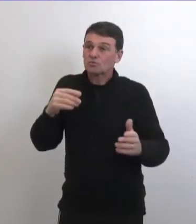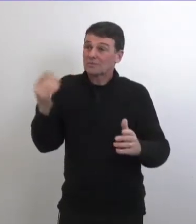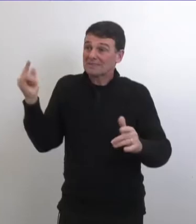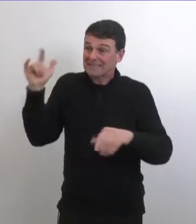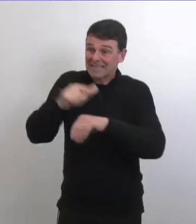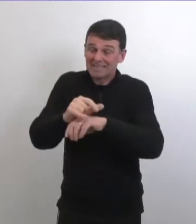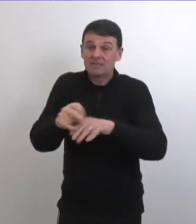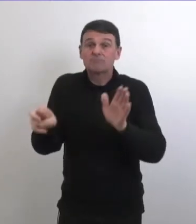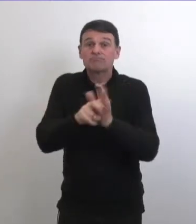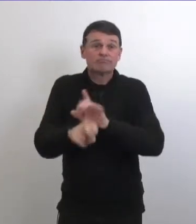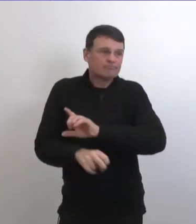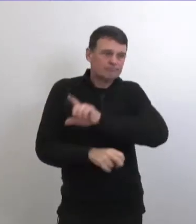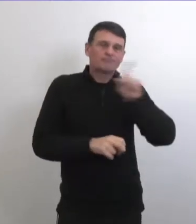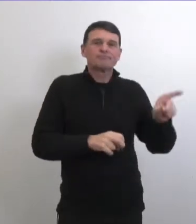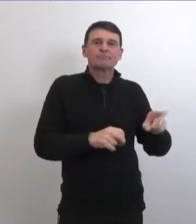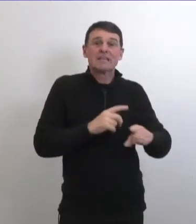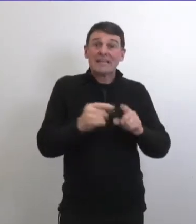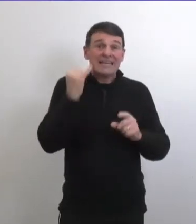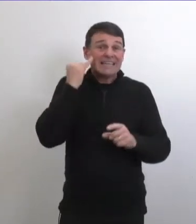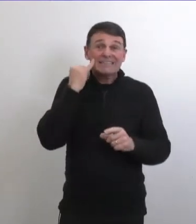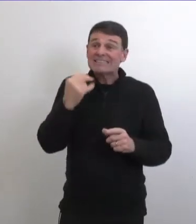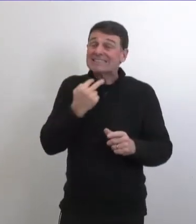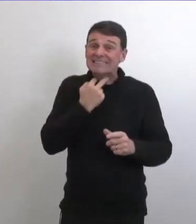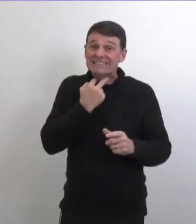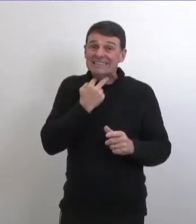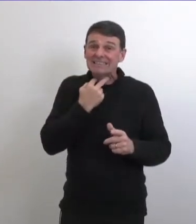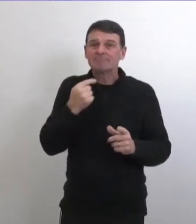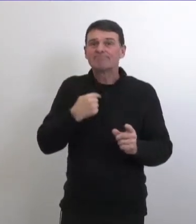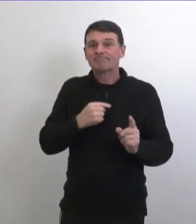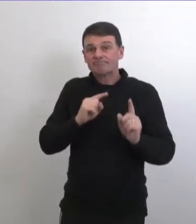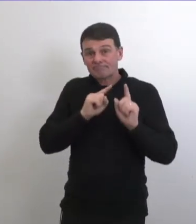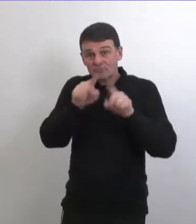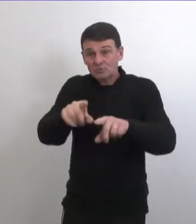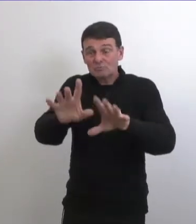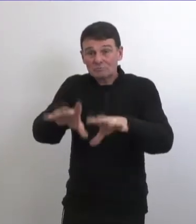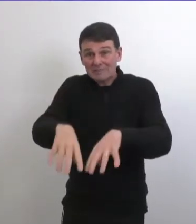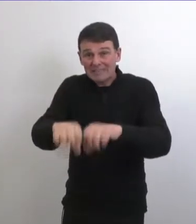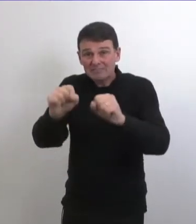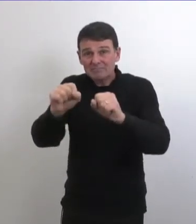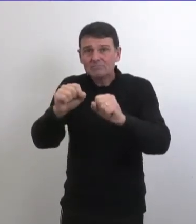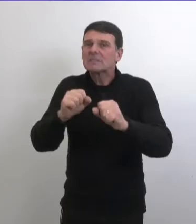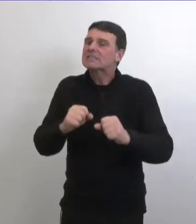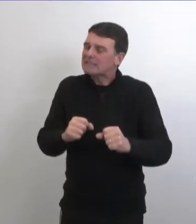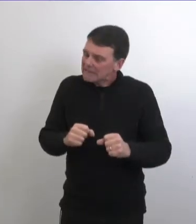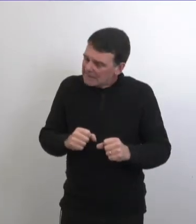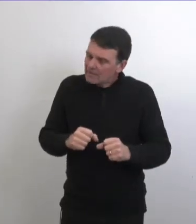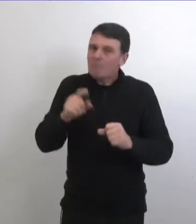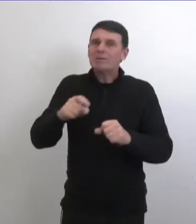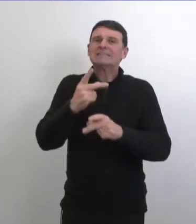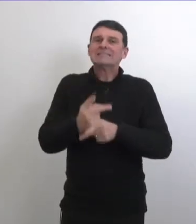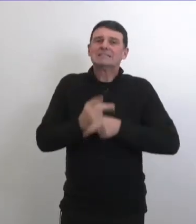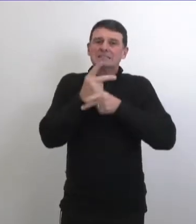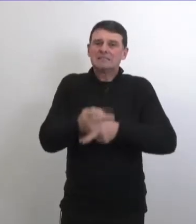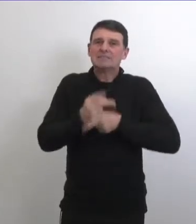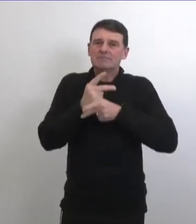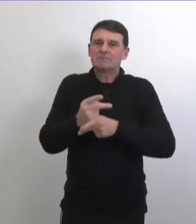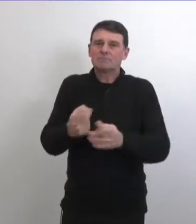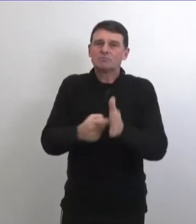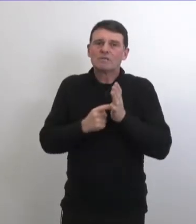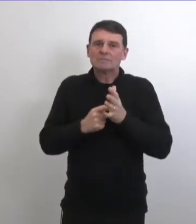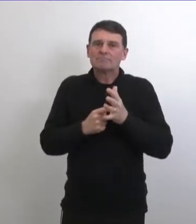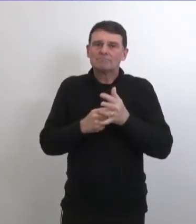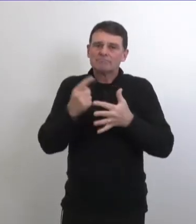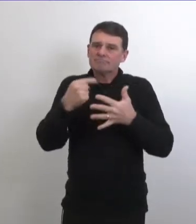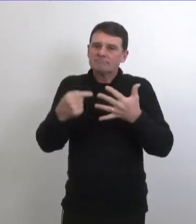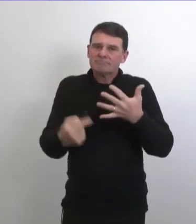publiques à l'évidence afin de se rendre dans cette maison s'il faut que quelqu'un vienne les chercher il ya des